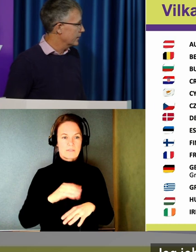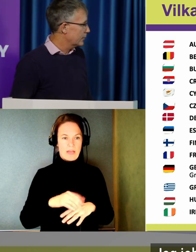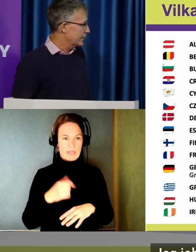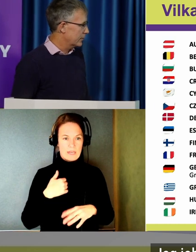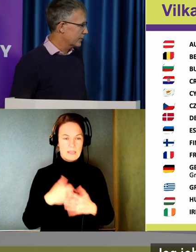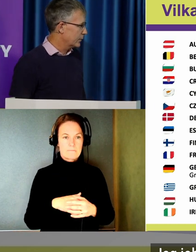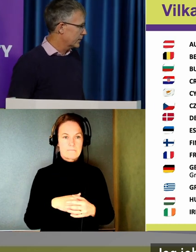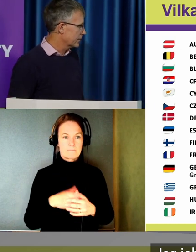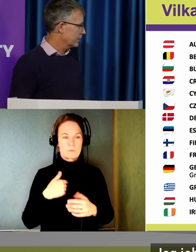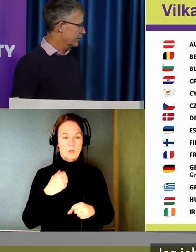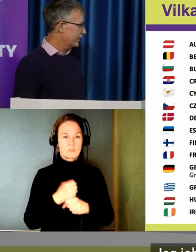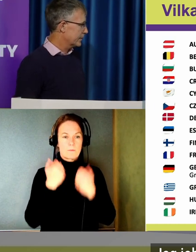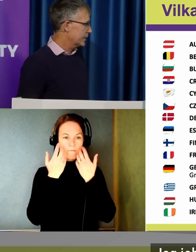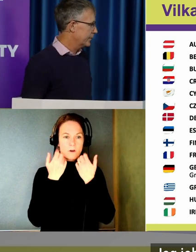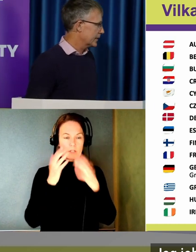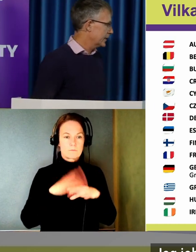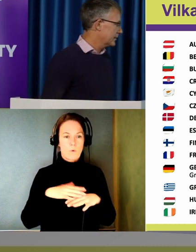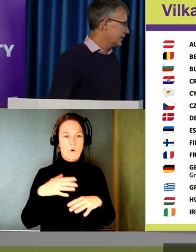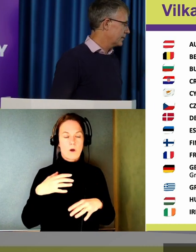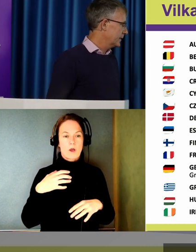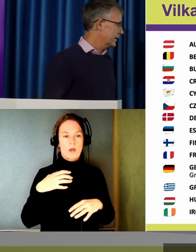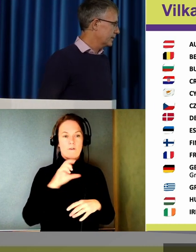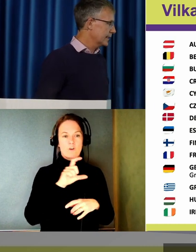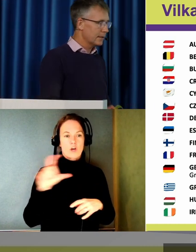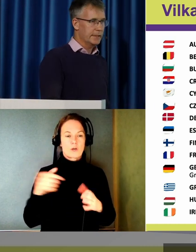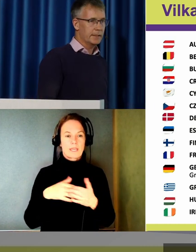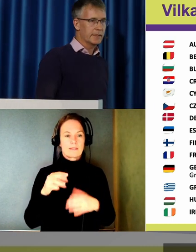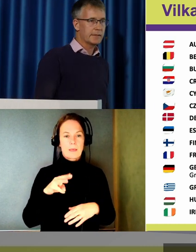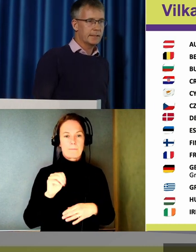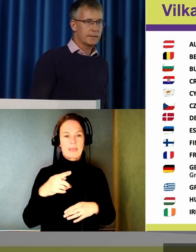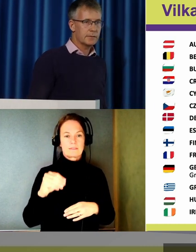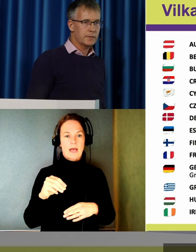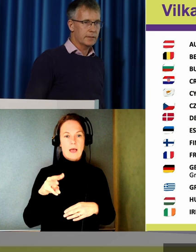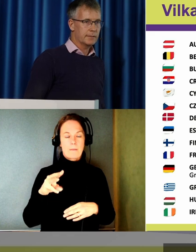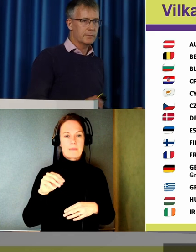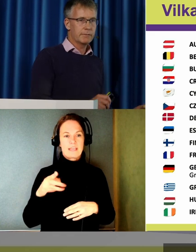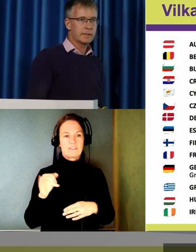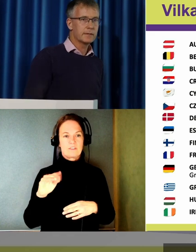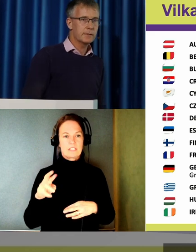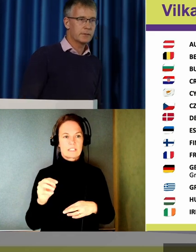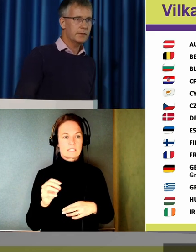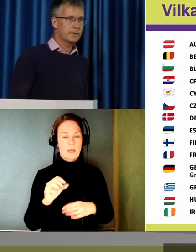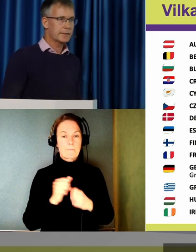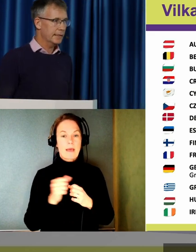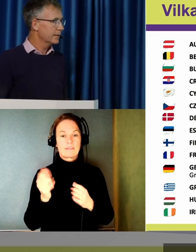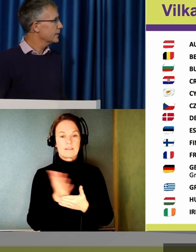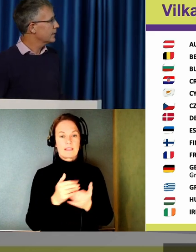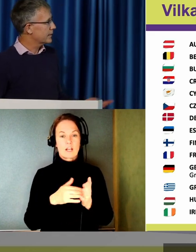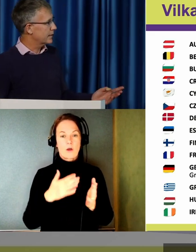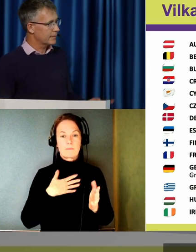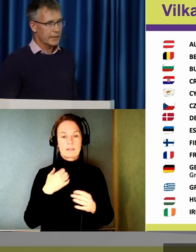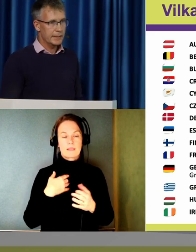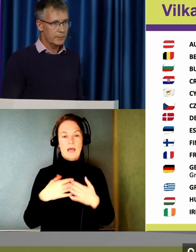Jag jobbar till vardags på en konsultfirma som heter Meta Matrix. Men en del av min arbetstid så har jag liksom blivit uthydd till